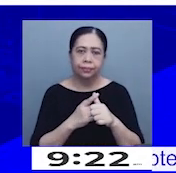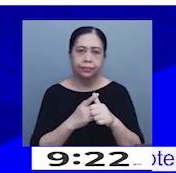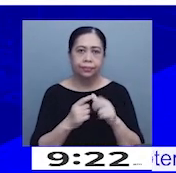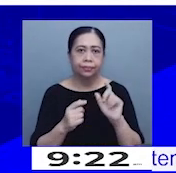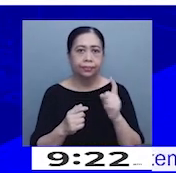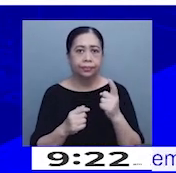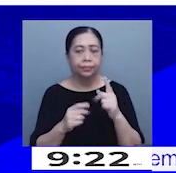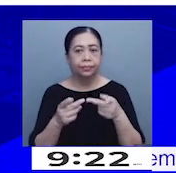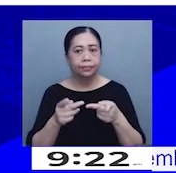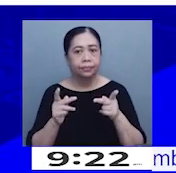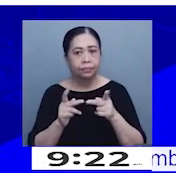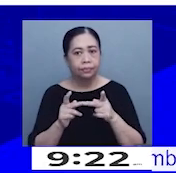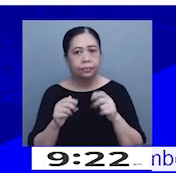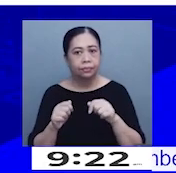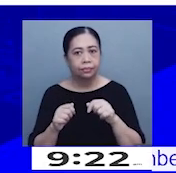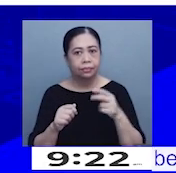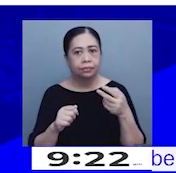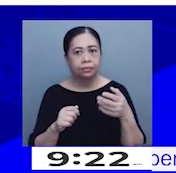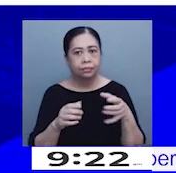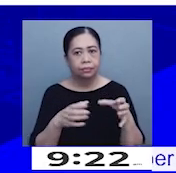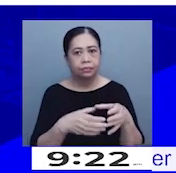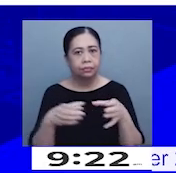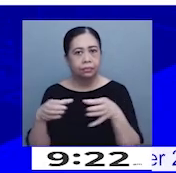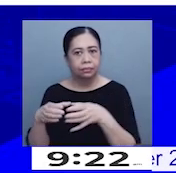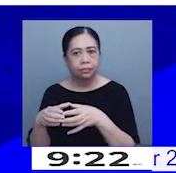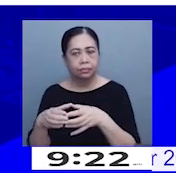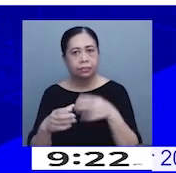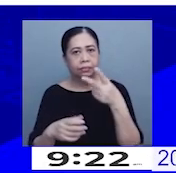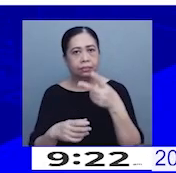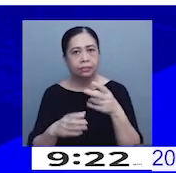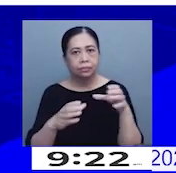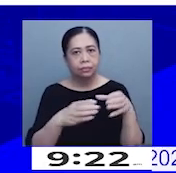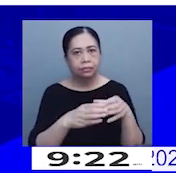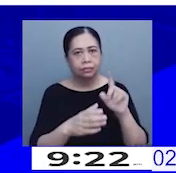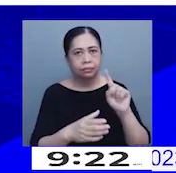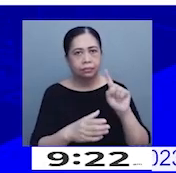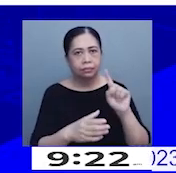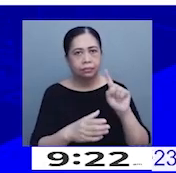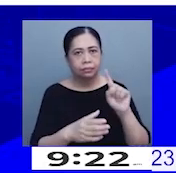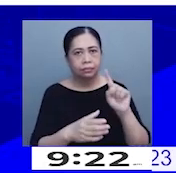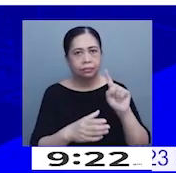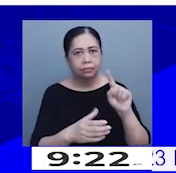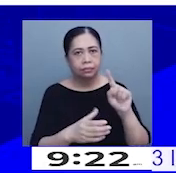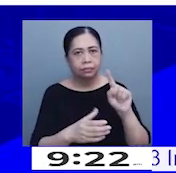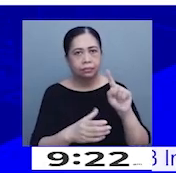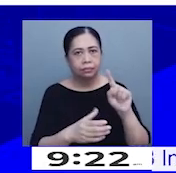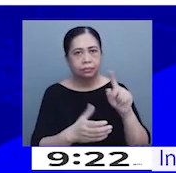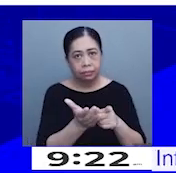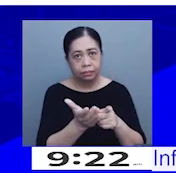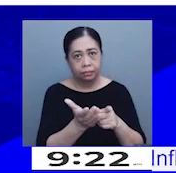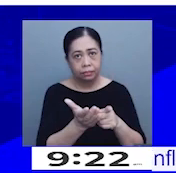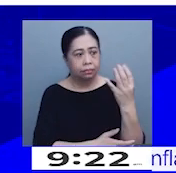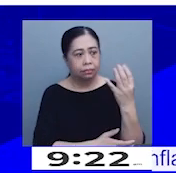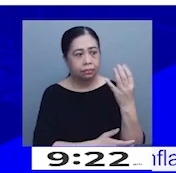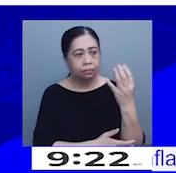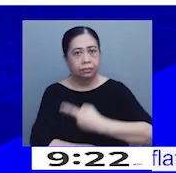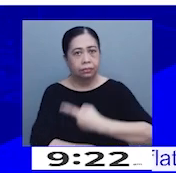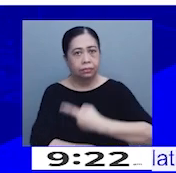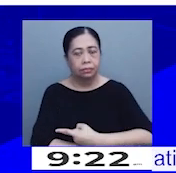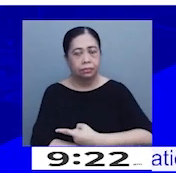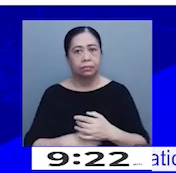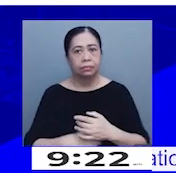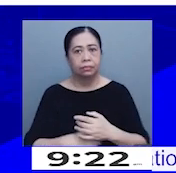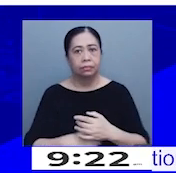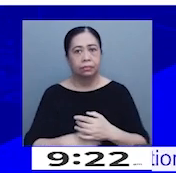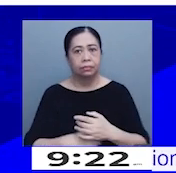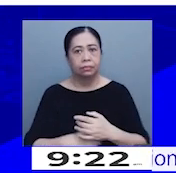kasi dalawa kasi yung ating collection. Yung first phase natin, yung first 15 days. Saka yung second phase natin ay yung